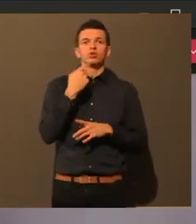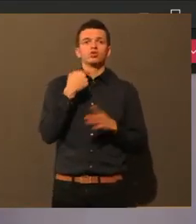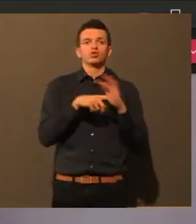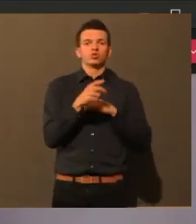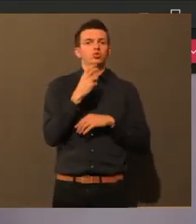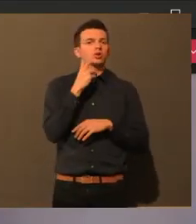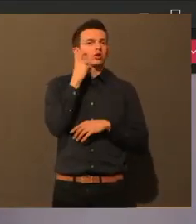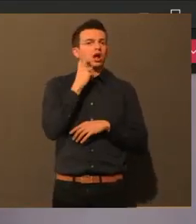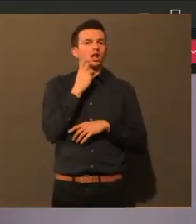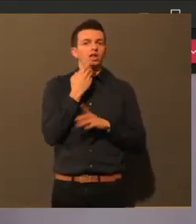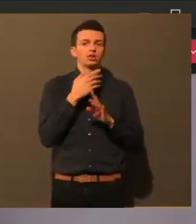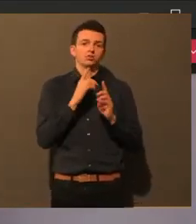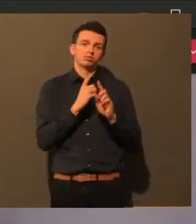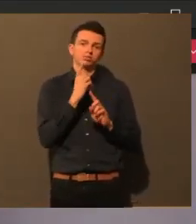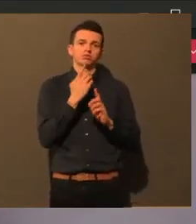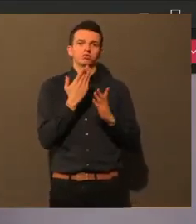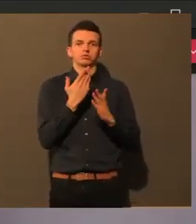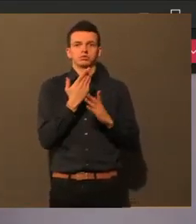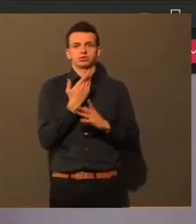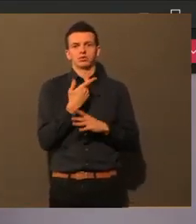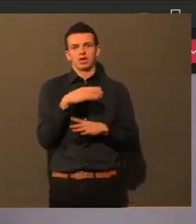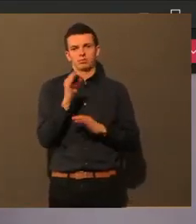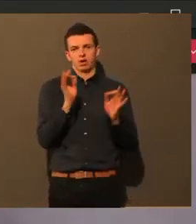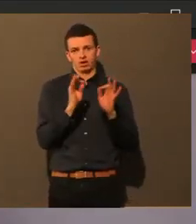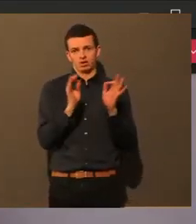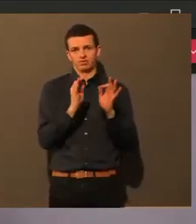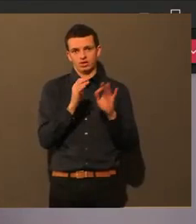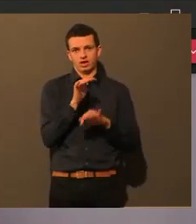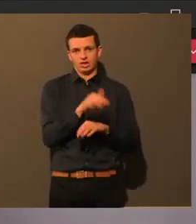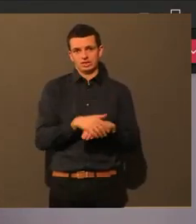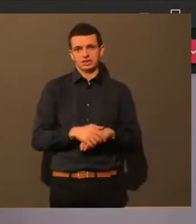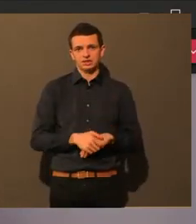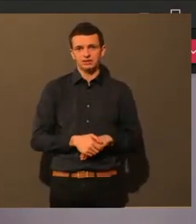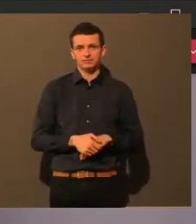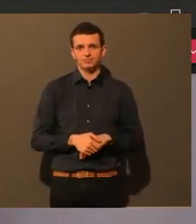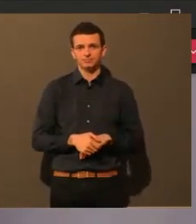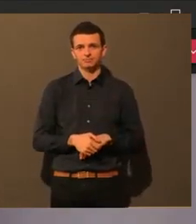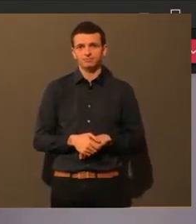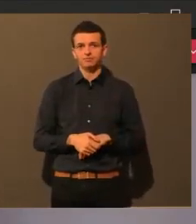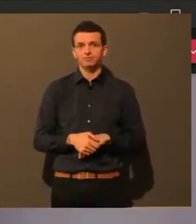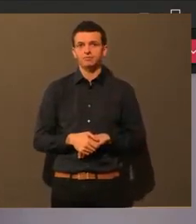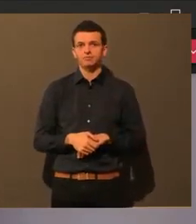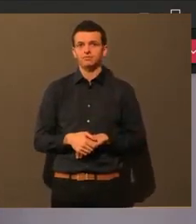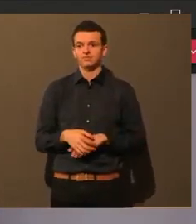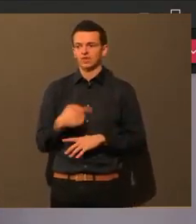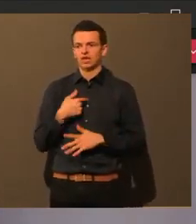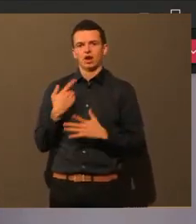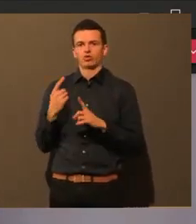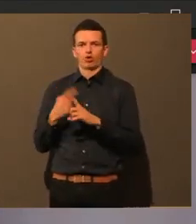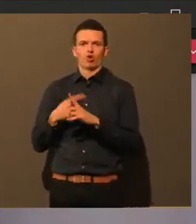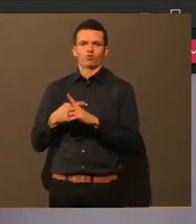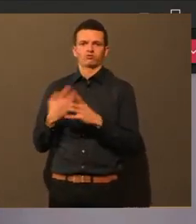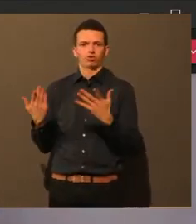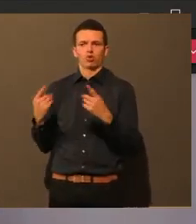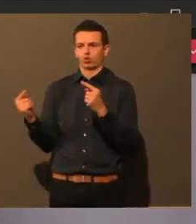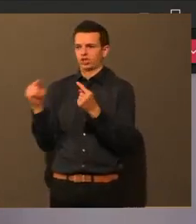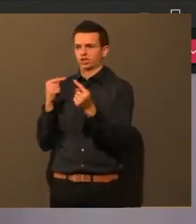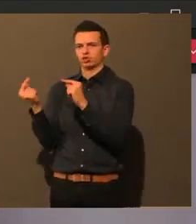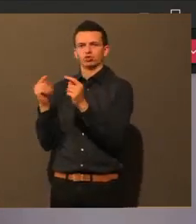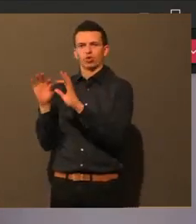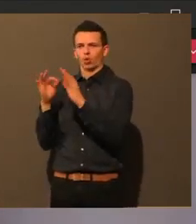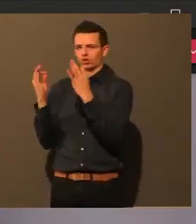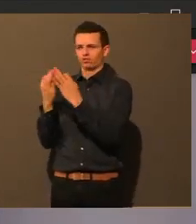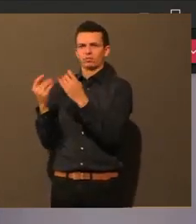in Gefahr bringen und so weiter. Das habe ich jetzt auch schon des Öfteren, eben Familienfreundeskreis und so, das fällt halt schon auf